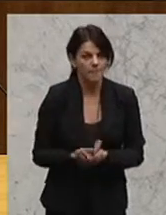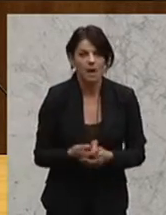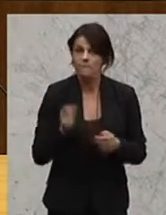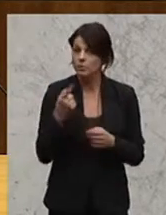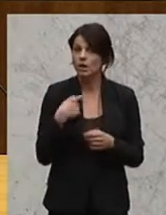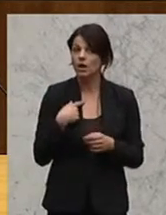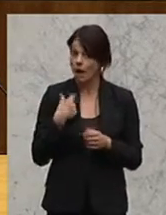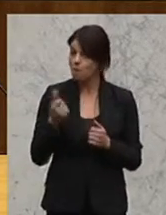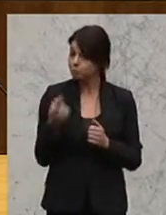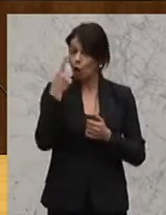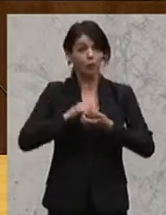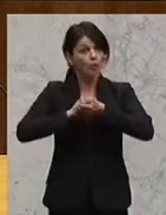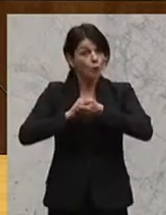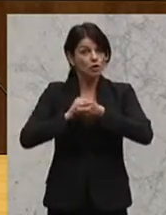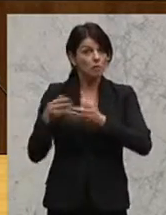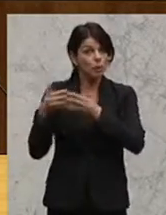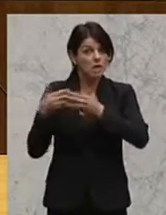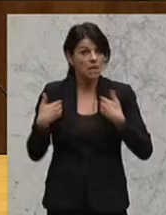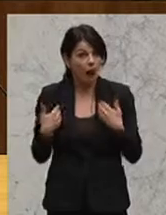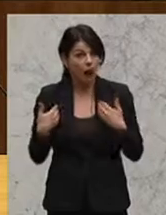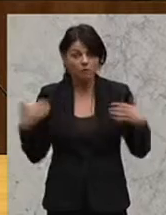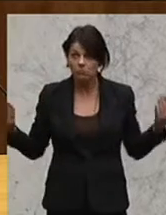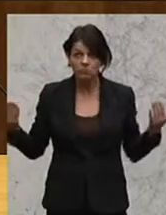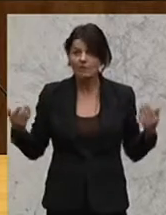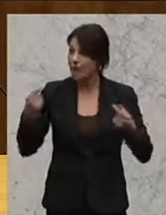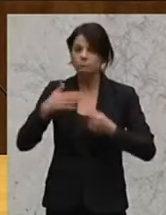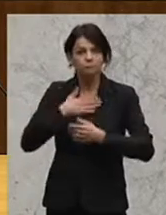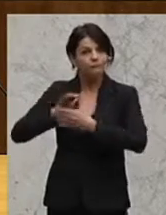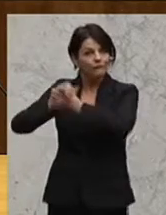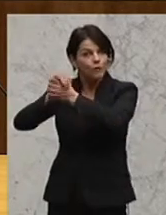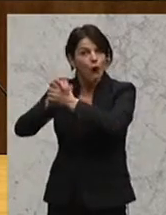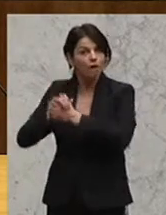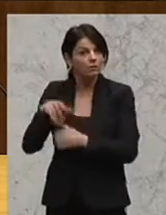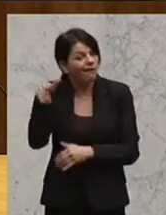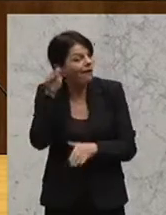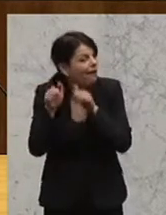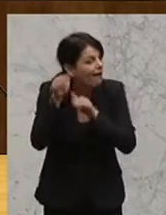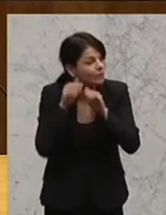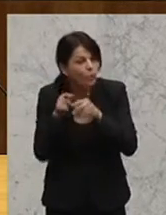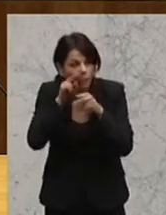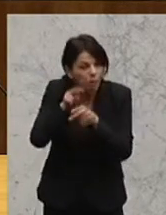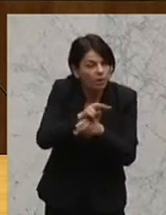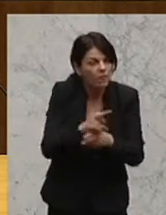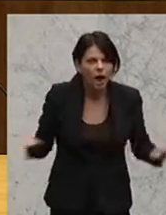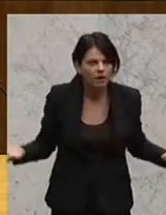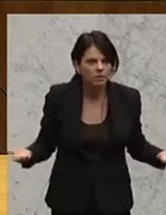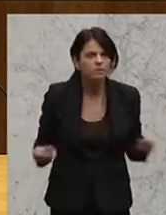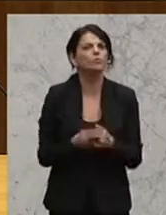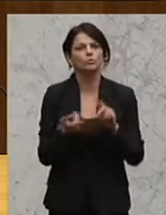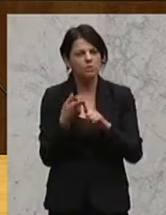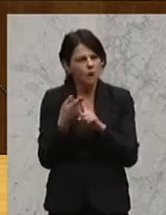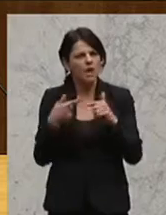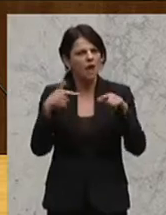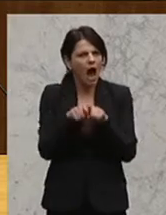besondere Freundschaft mit den USA, das heißt wir werden hier von Freunden belauscht und überwacht. Und zweitens einmal ist